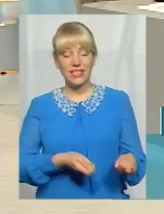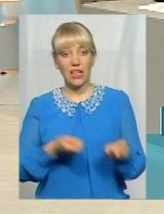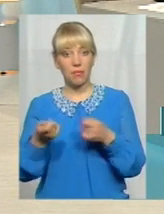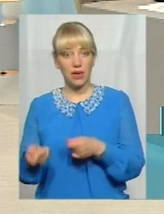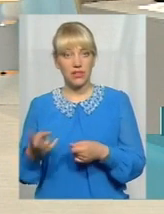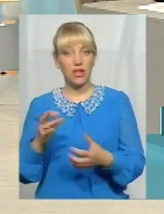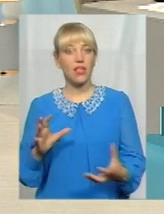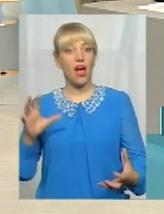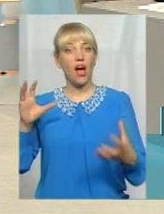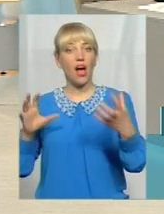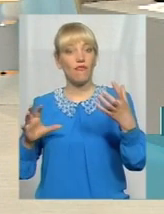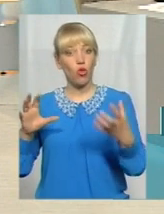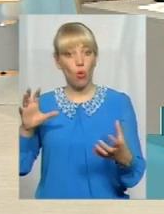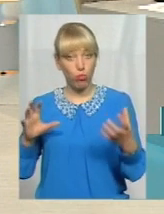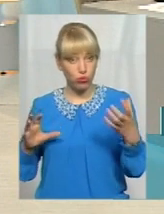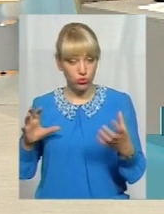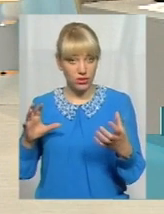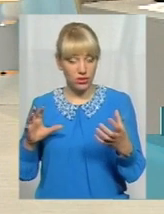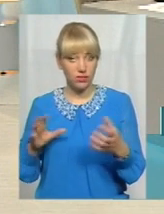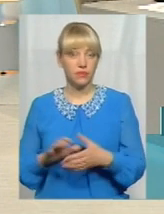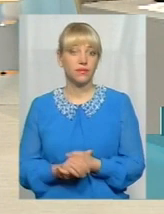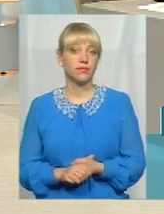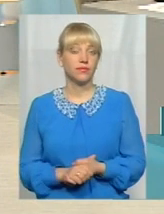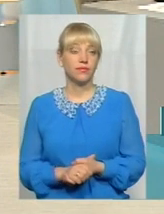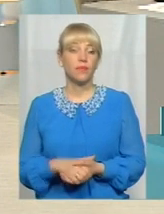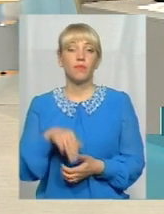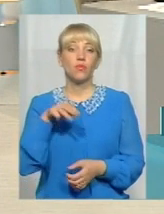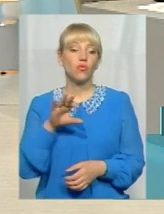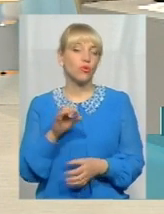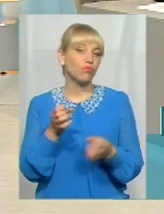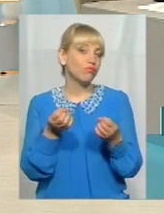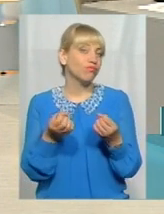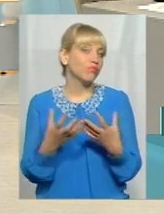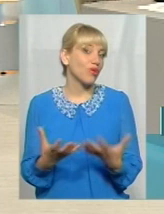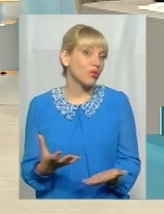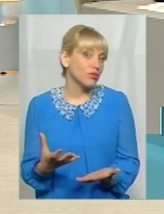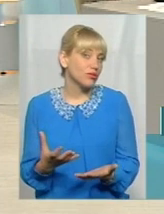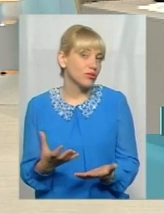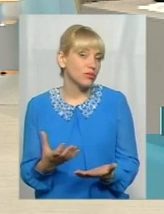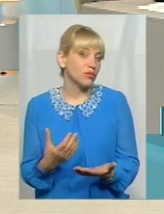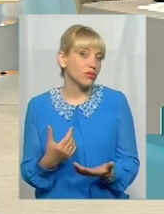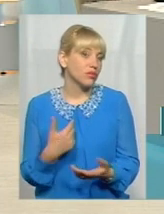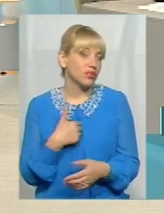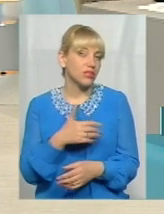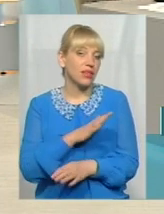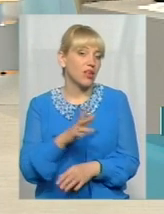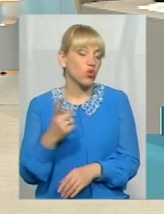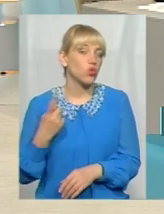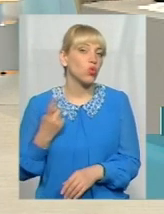автобуси, то просто не дочекаються люди.